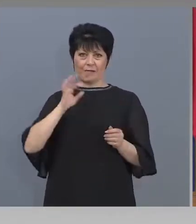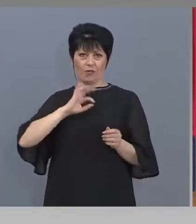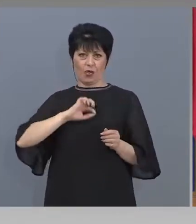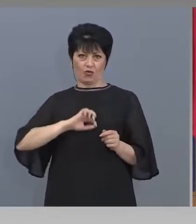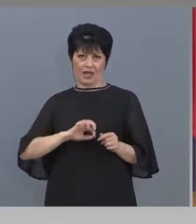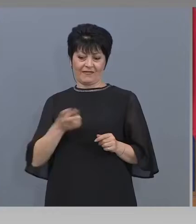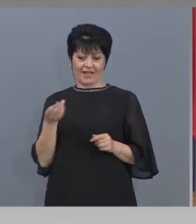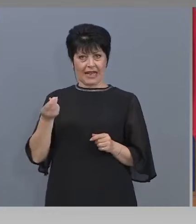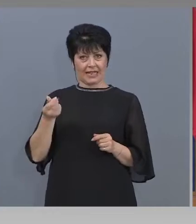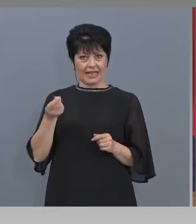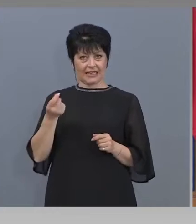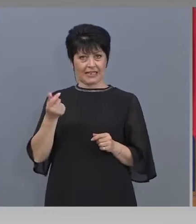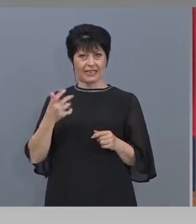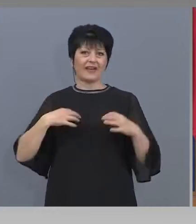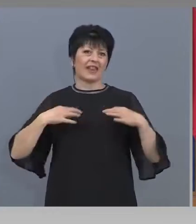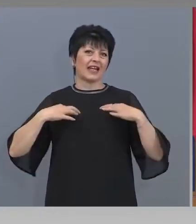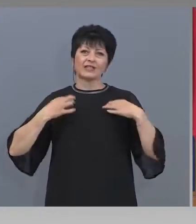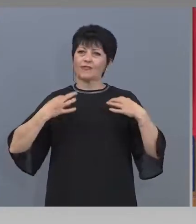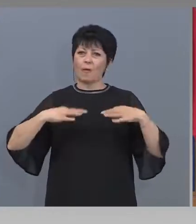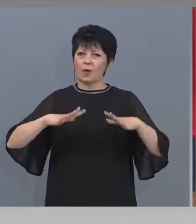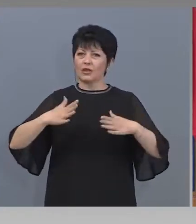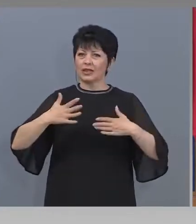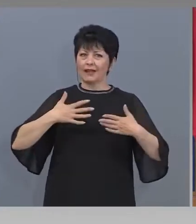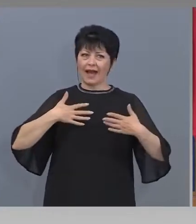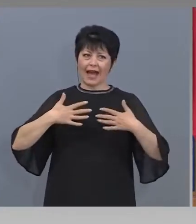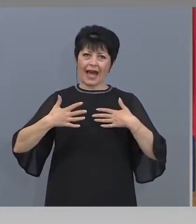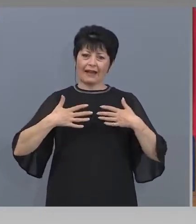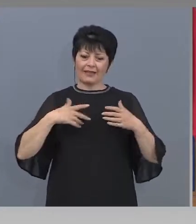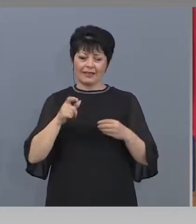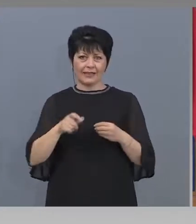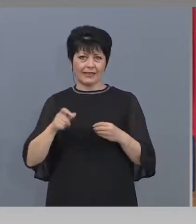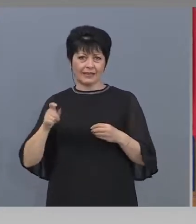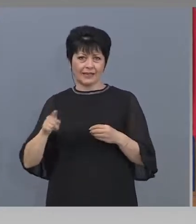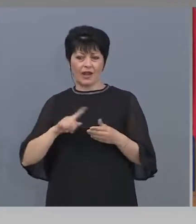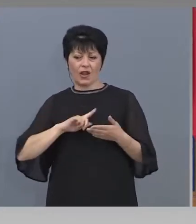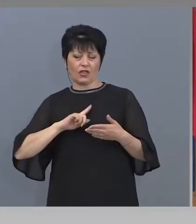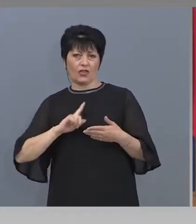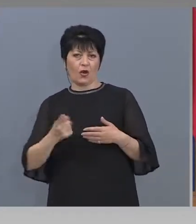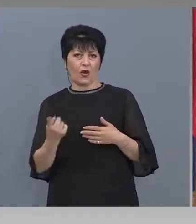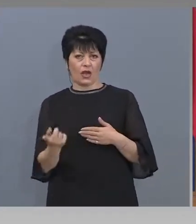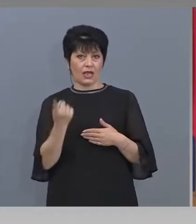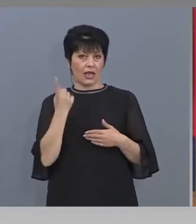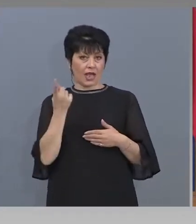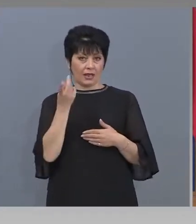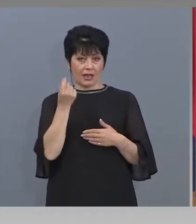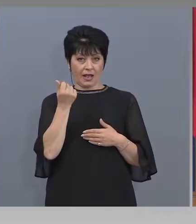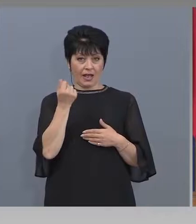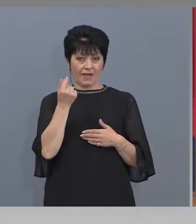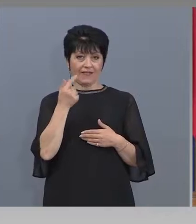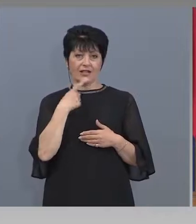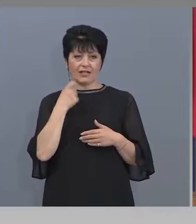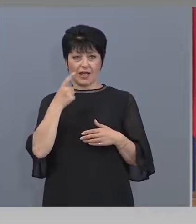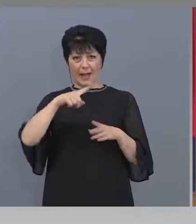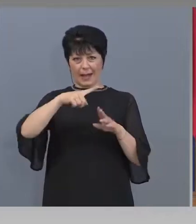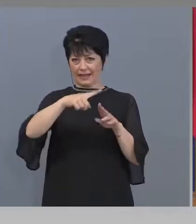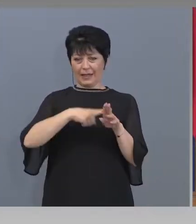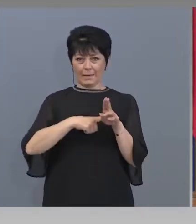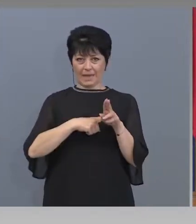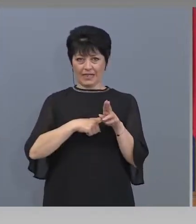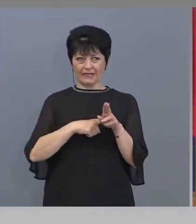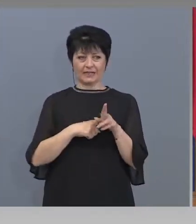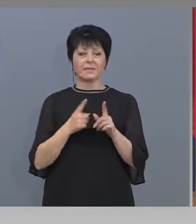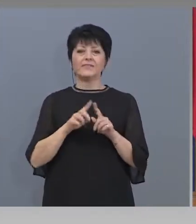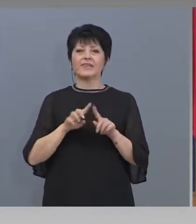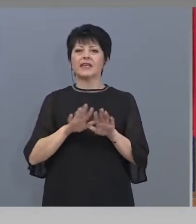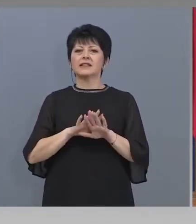артисти, които са с до 1000 лева месечен доход са били за миналата година, както и за безлихвения